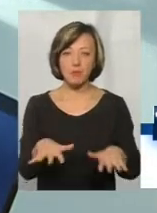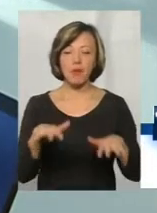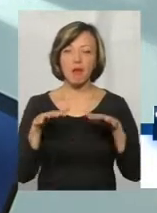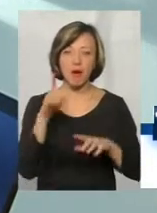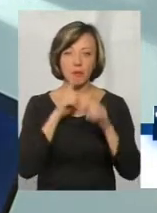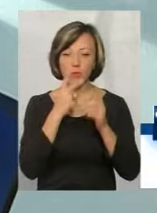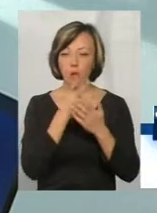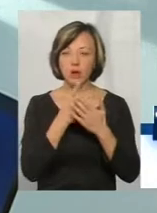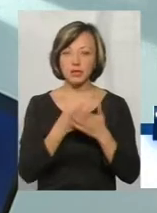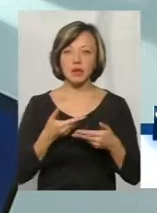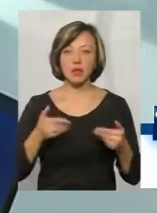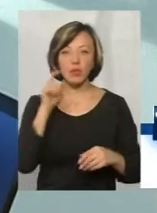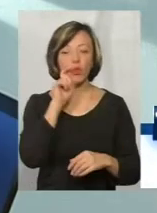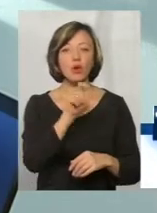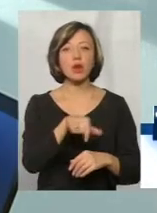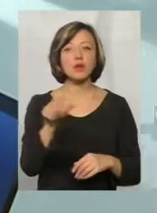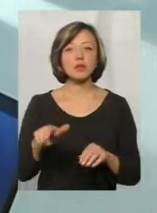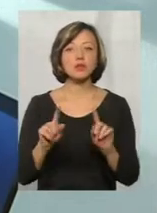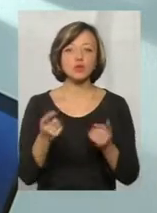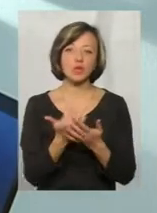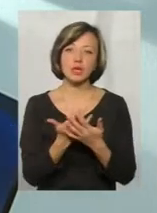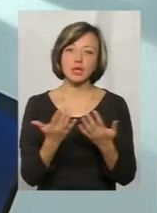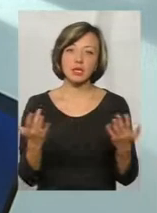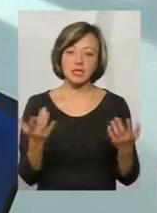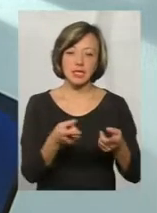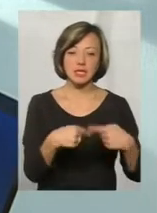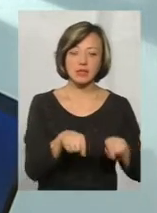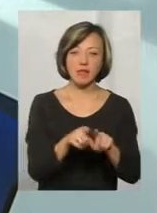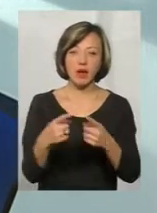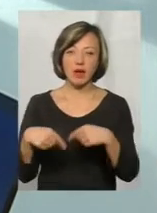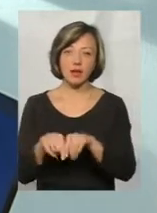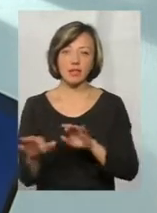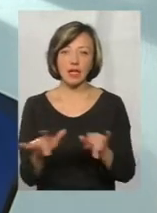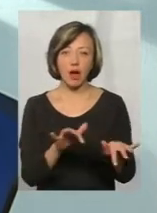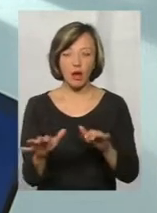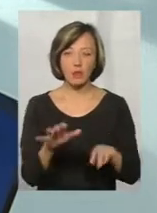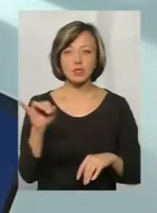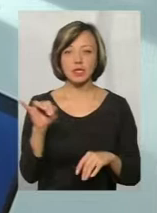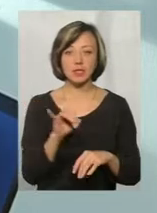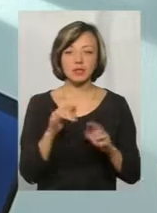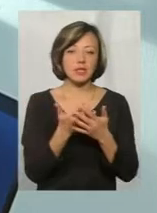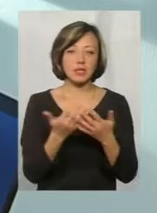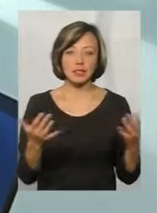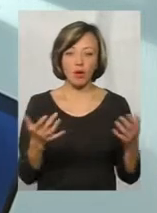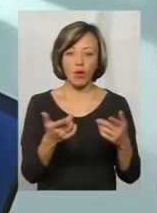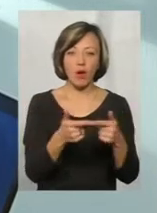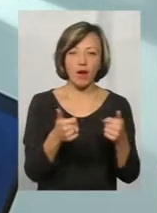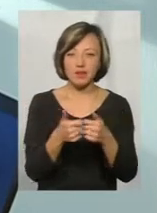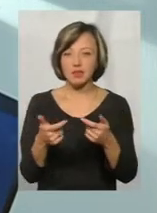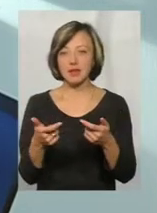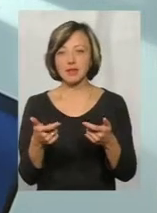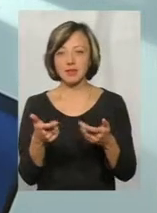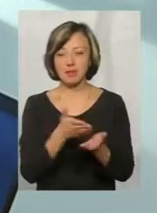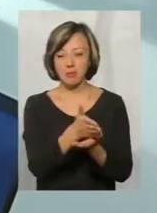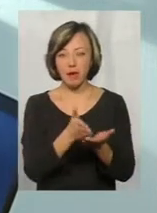нам, що все-таки українці з дуже різних сфер своєї діяльності і з дуже різних організацій, з різних